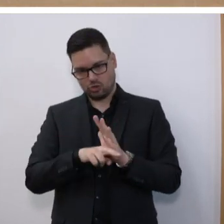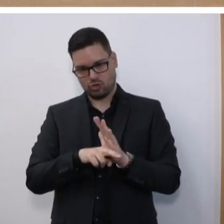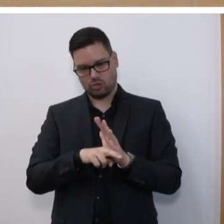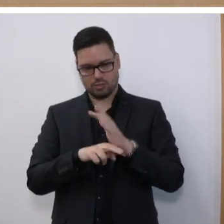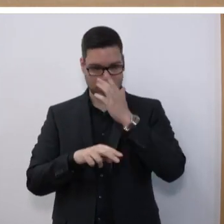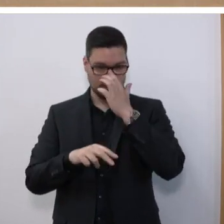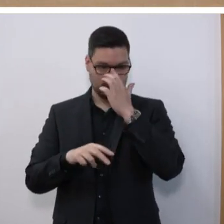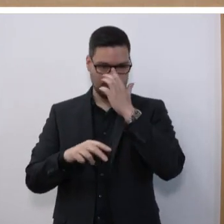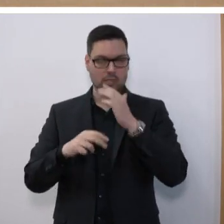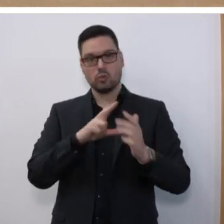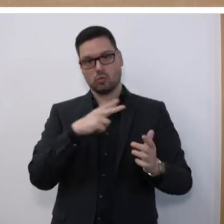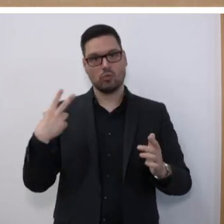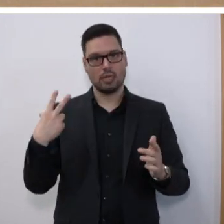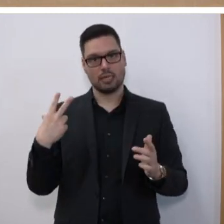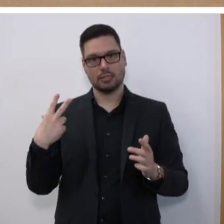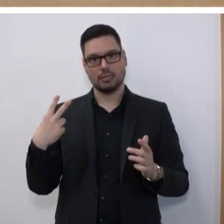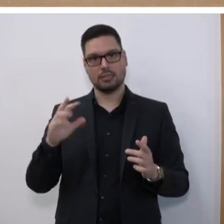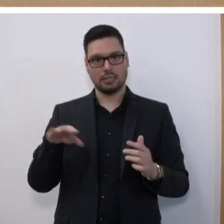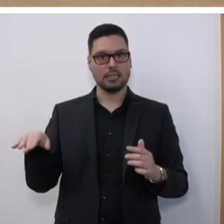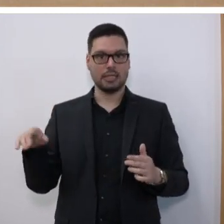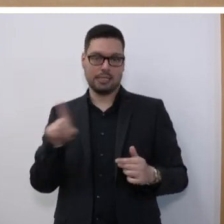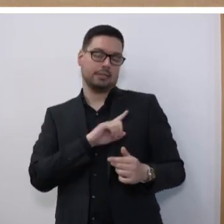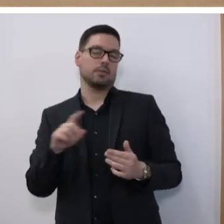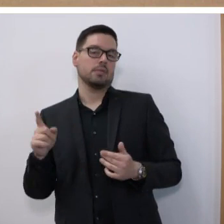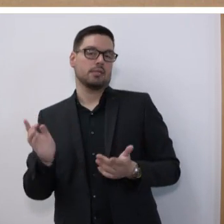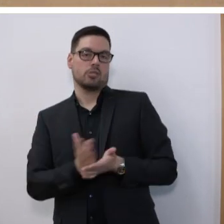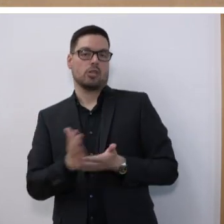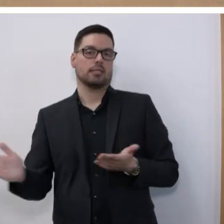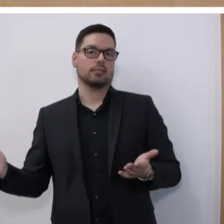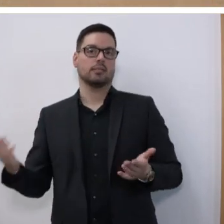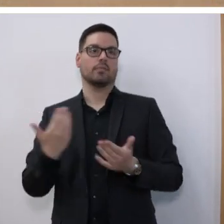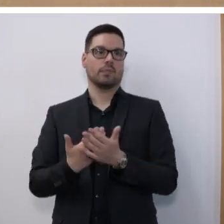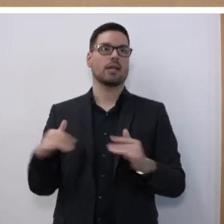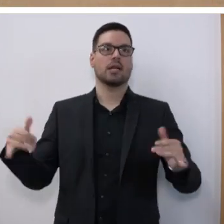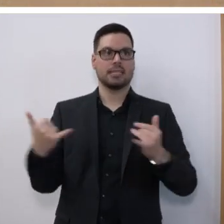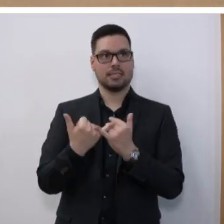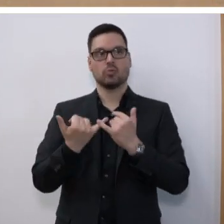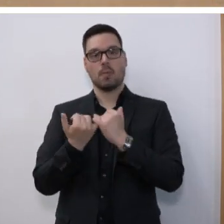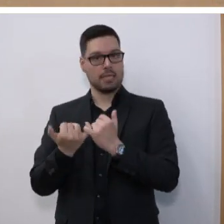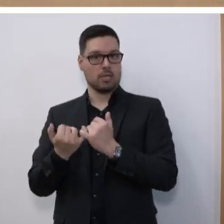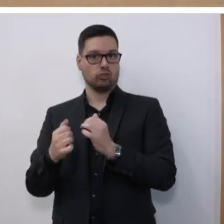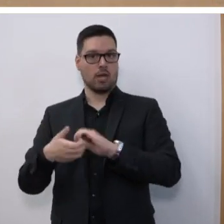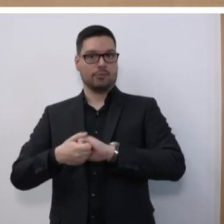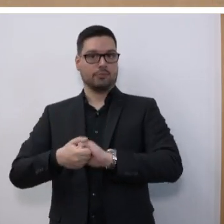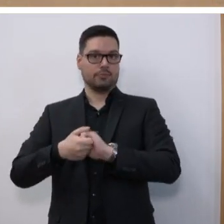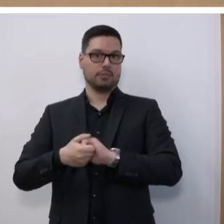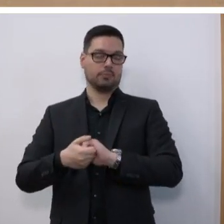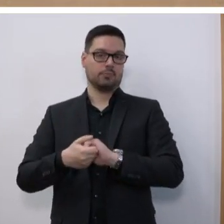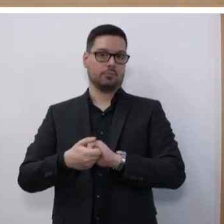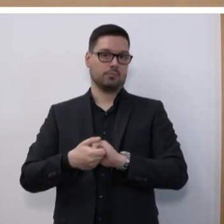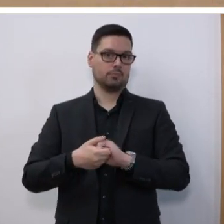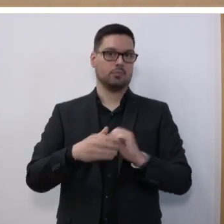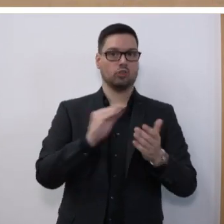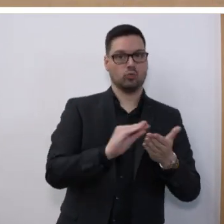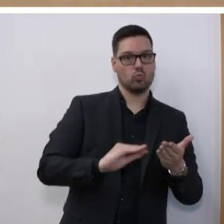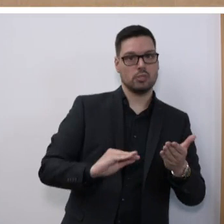solange die Kinder mündig sind. Damit tragen wir auch der Erziehungspartnerschaft zwischen Schule und Elternhaus besonders Rechnung.